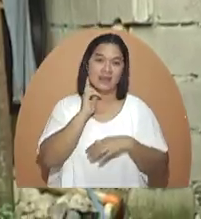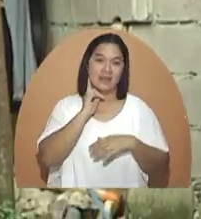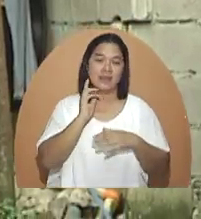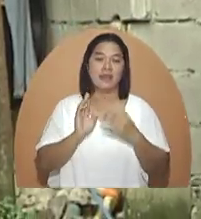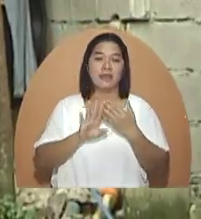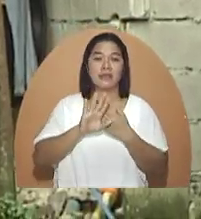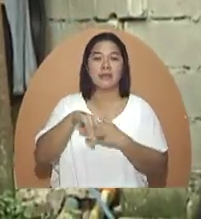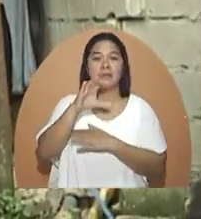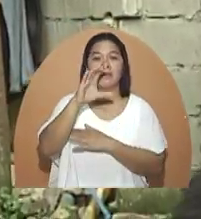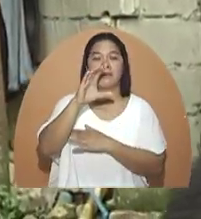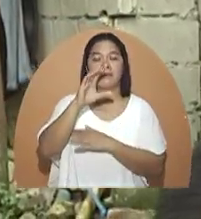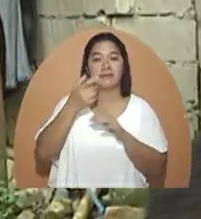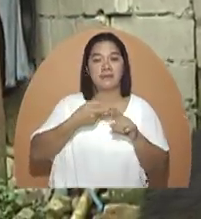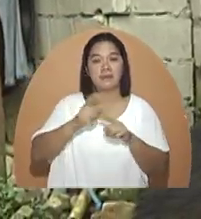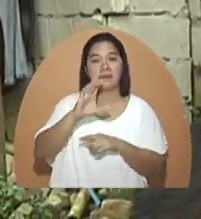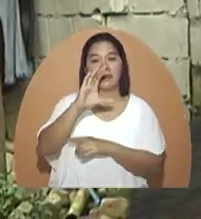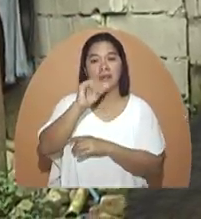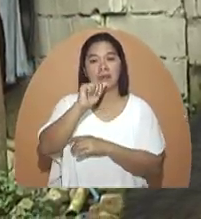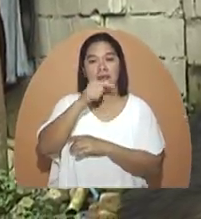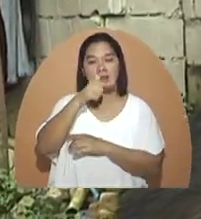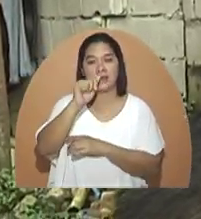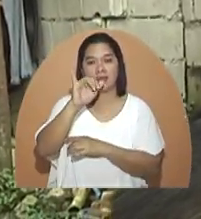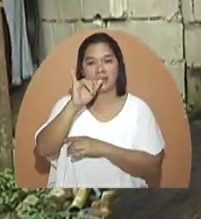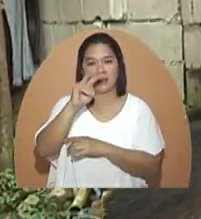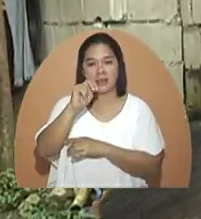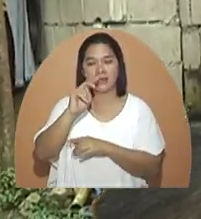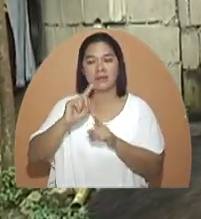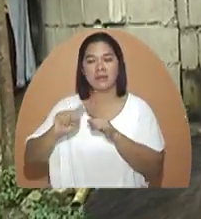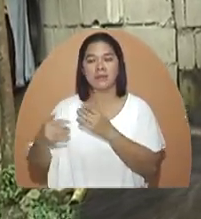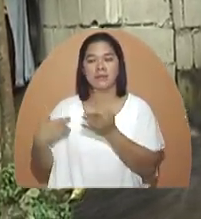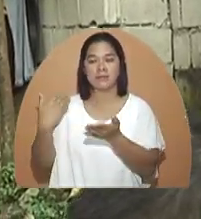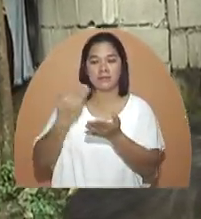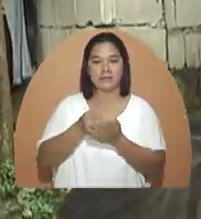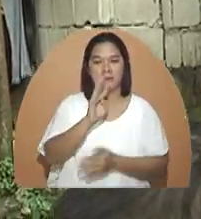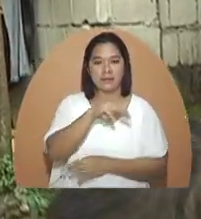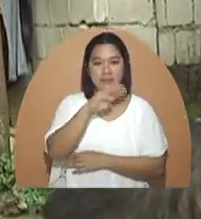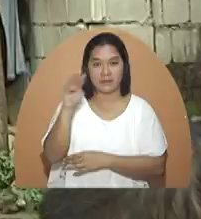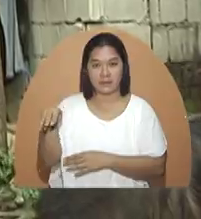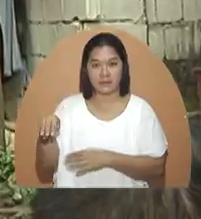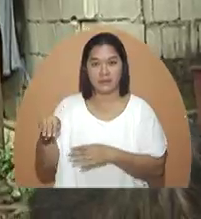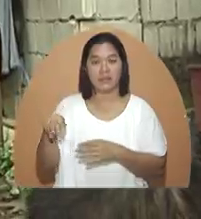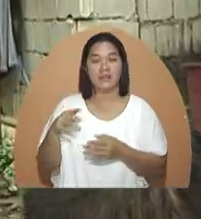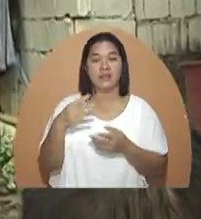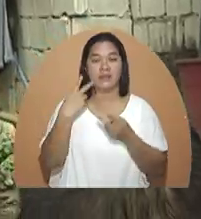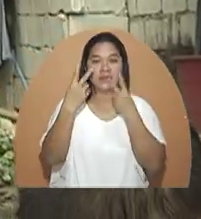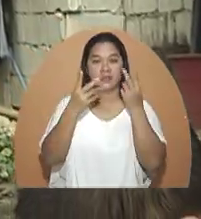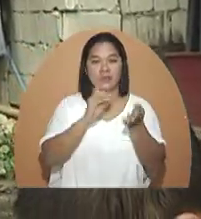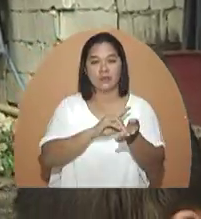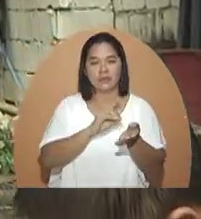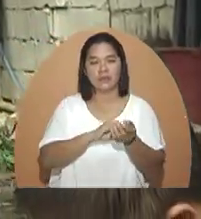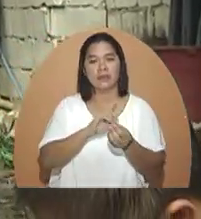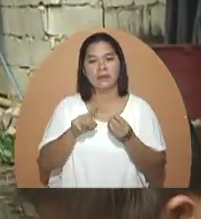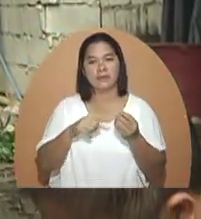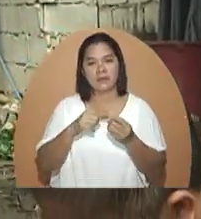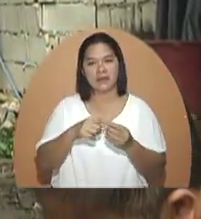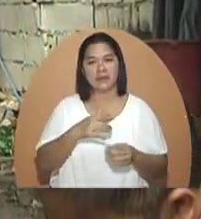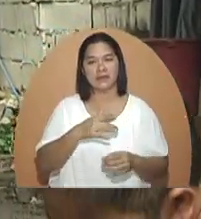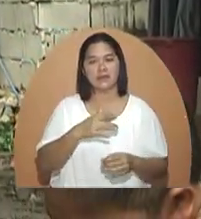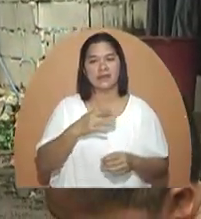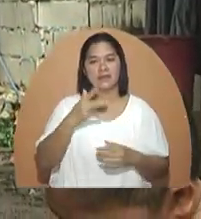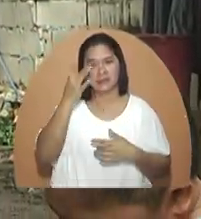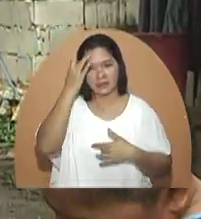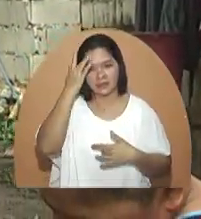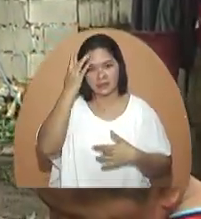Tubong kagayan si Nanay Thelma, lumuwas lamang sila rito sa Maynila para magpakonsulta. Ito'y tungkol sa kanyang